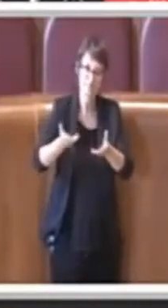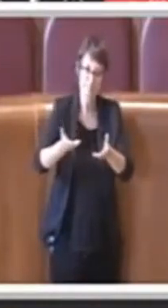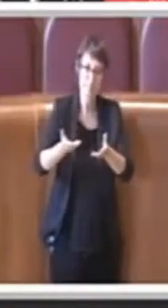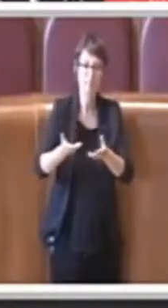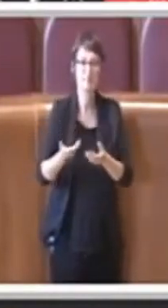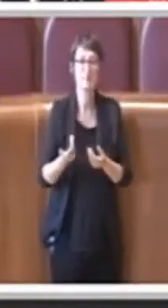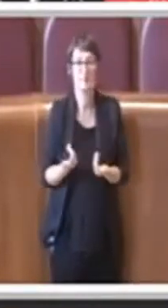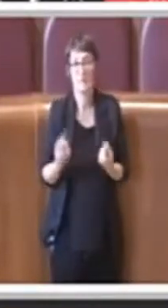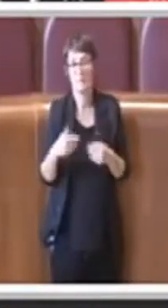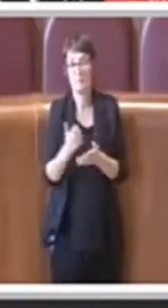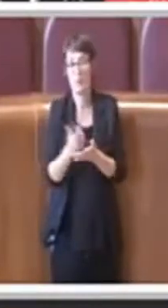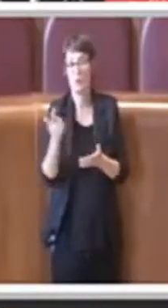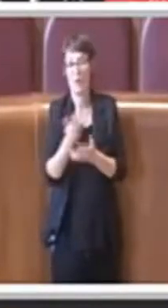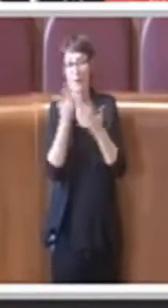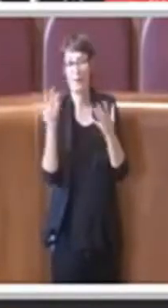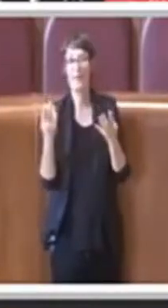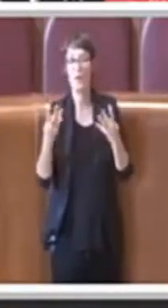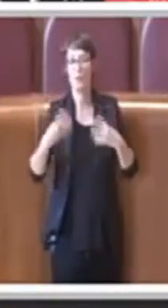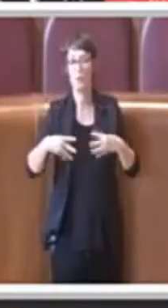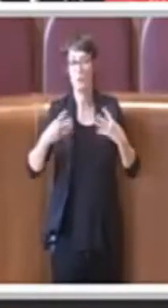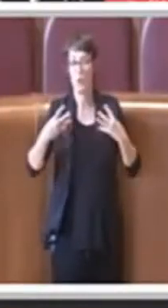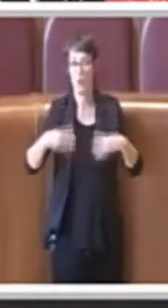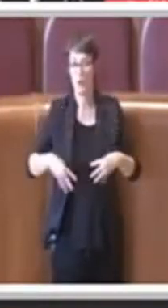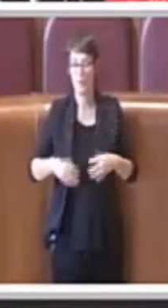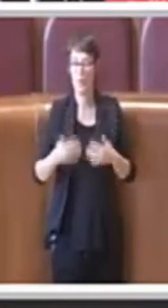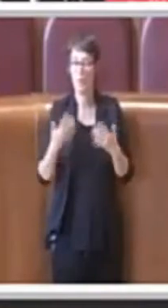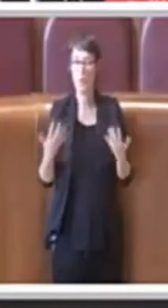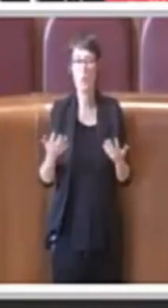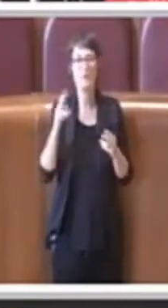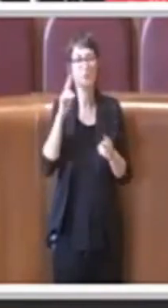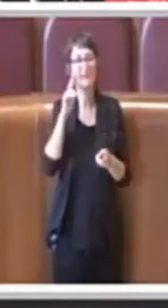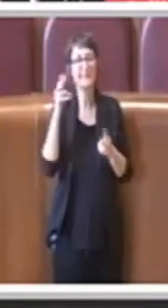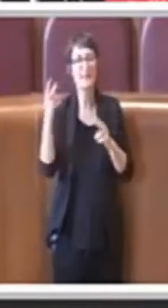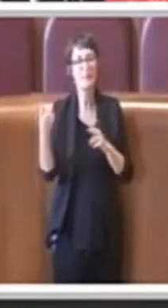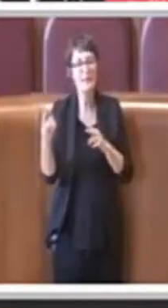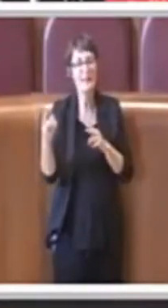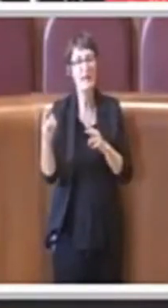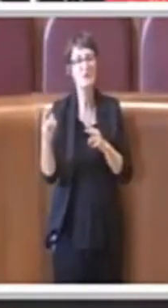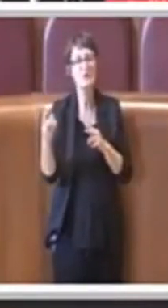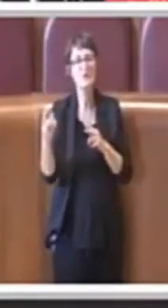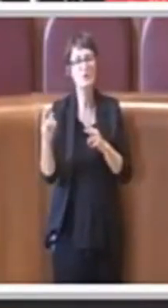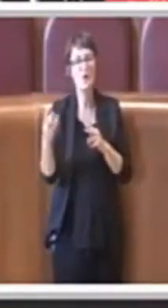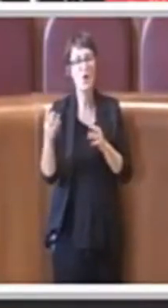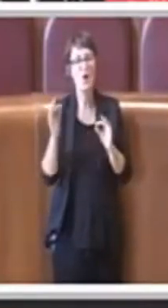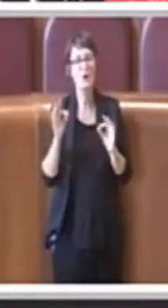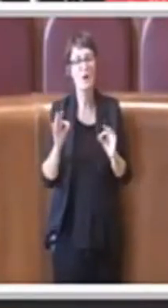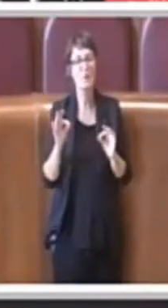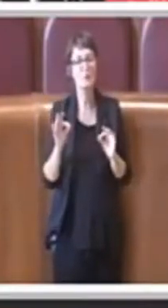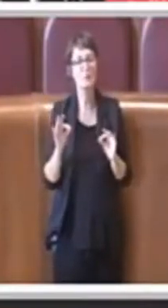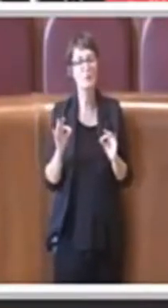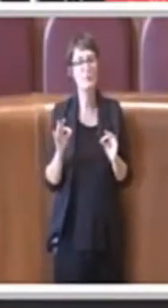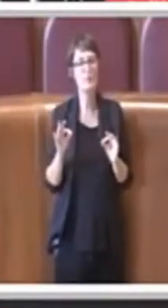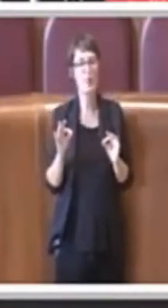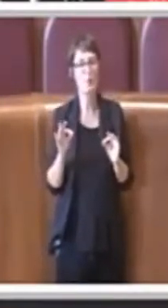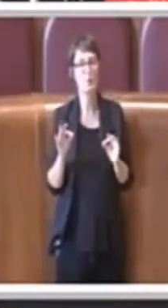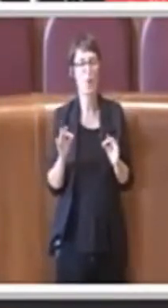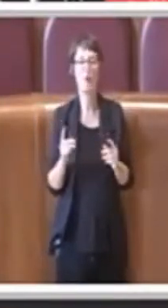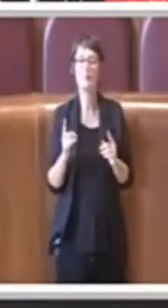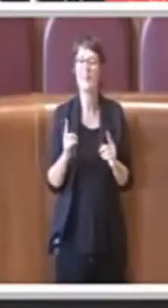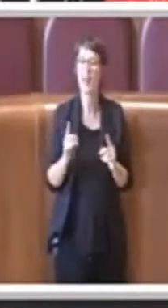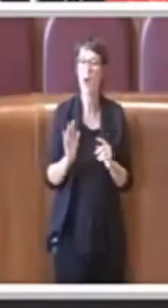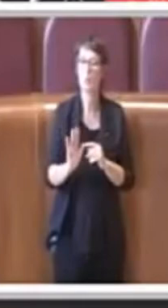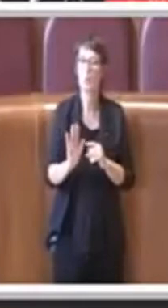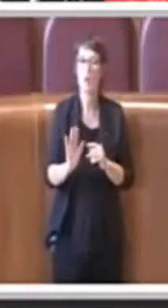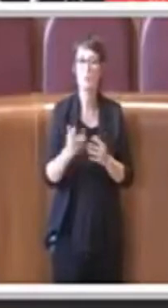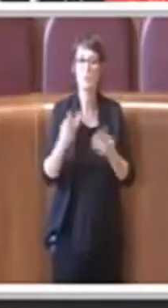funzionamento, quindi l'interpretazione che è stata data e la natura di quello che potrà essere il suo funzionamento